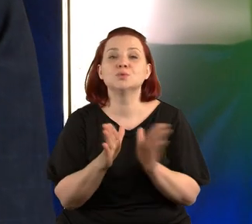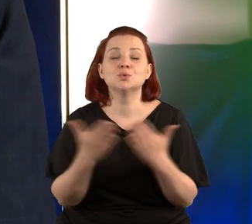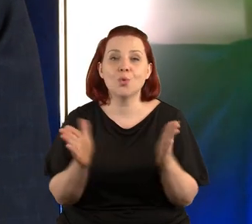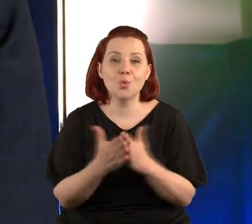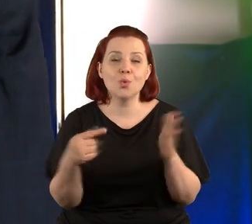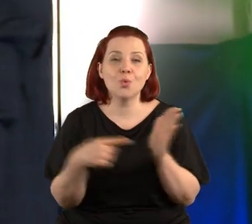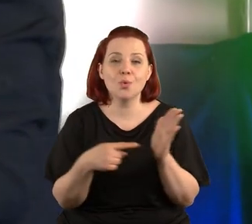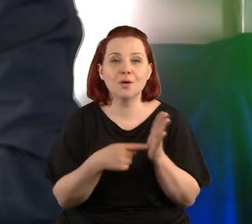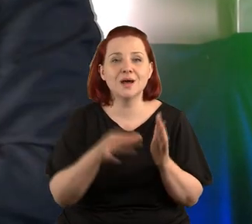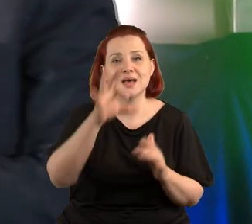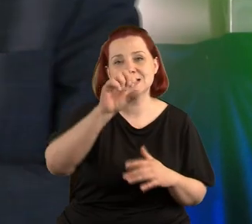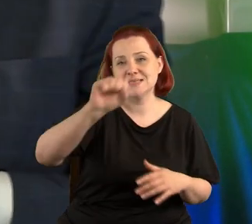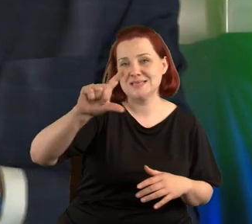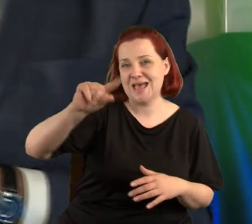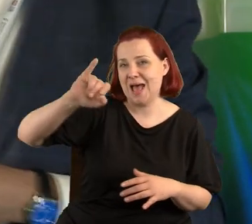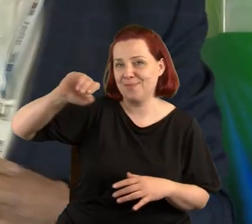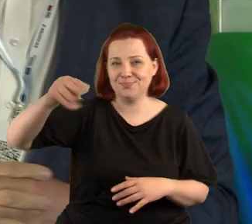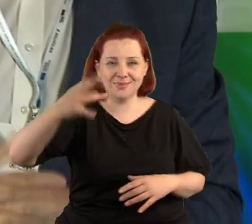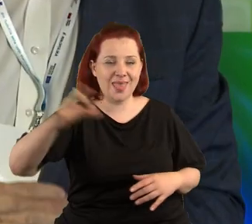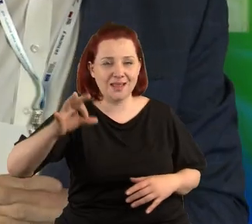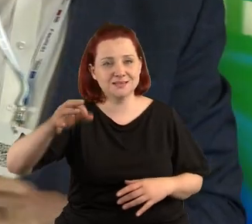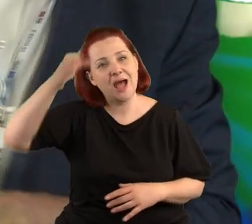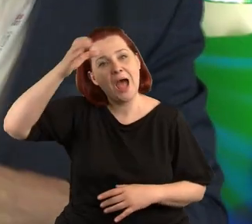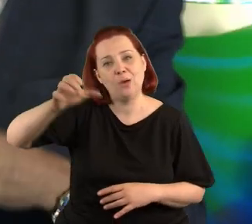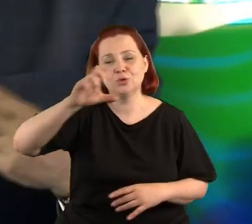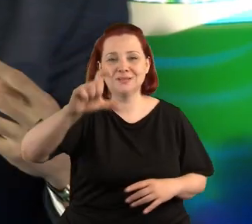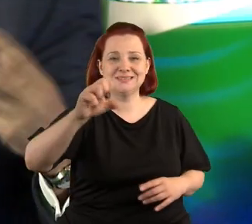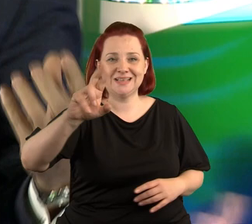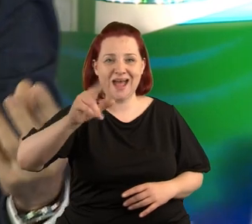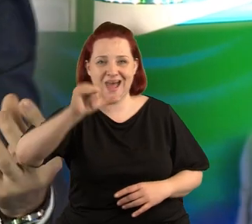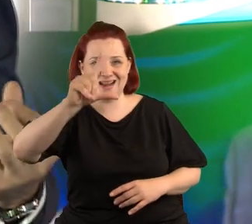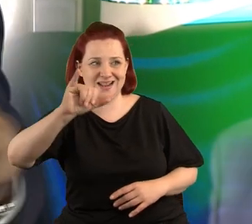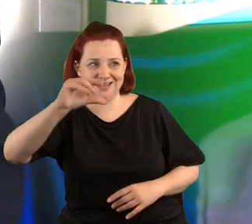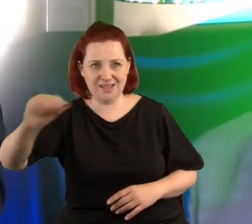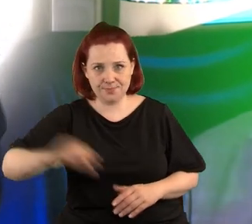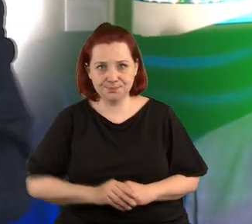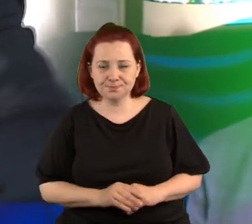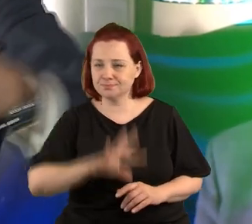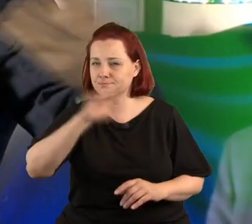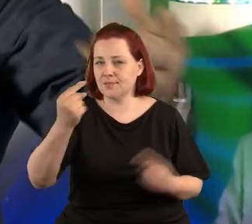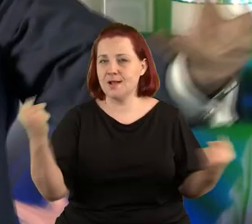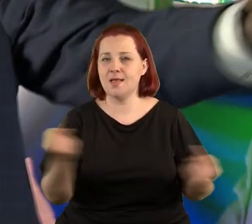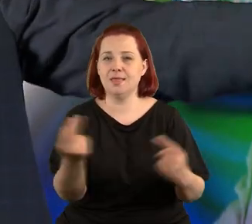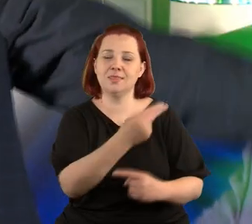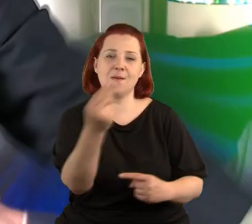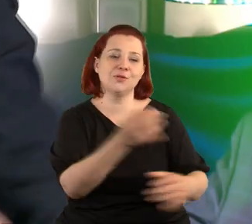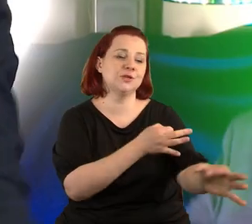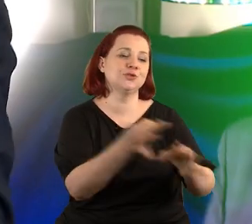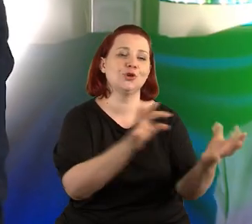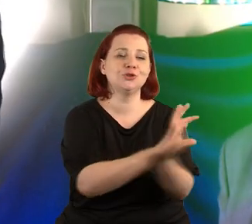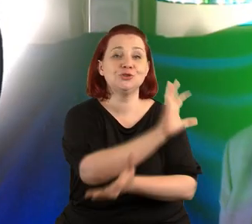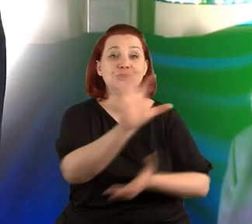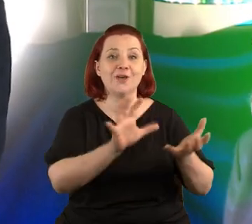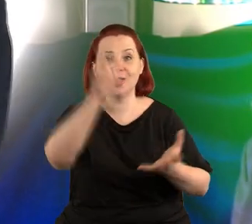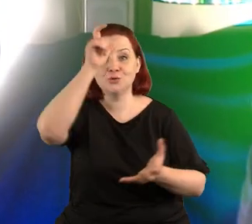Sapiens Harariego. Przepiękna legenda o historii świata i człowieka w niej.